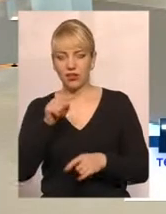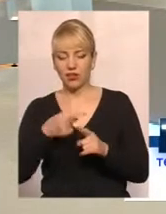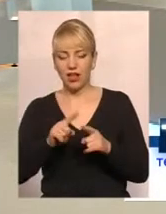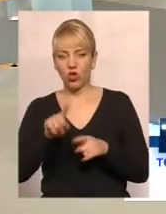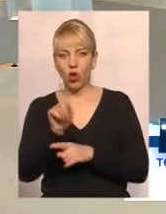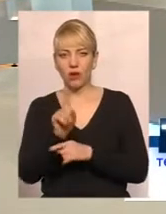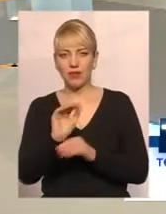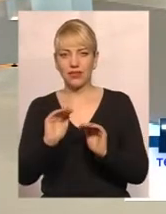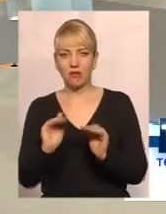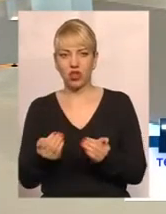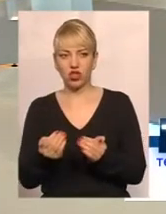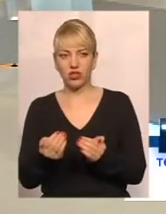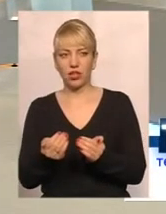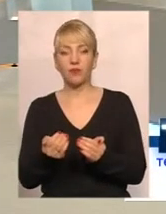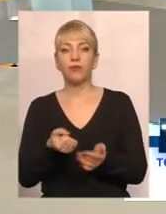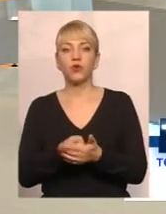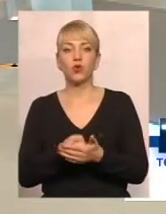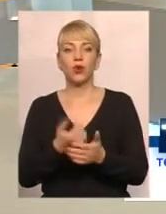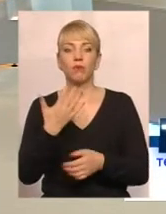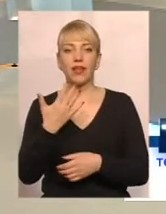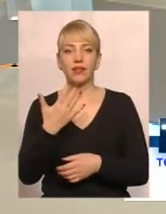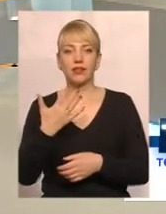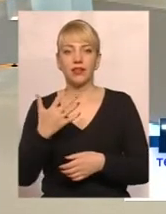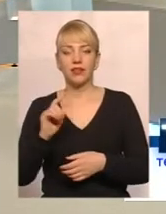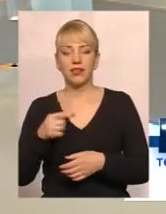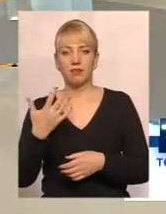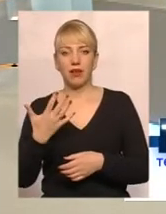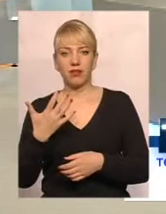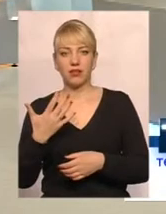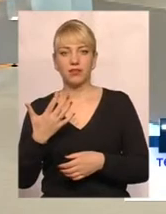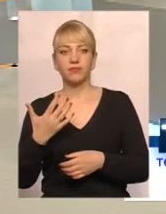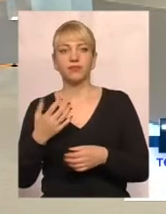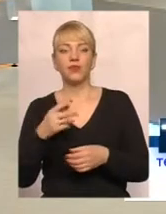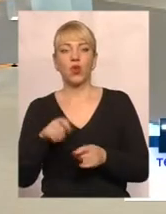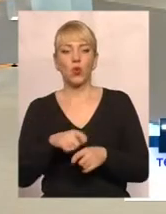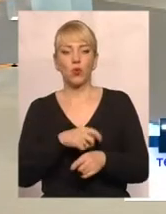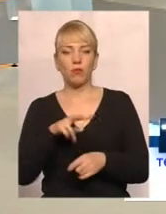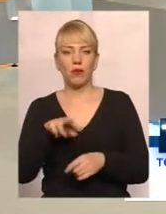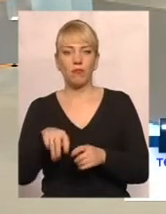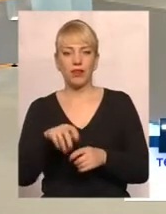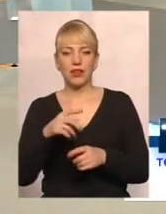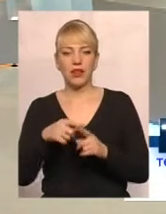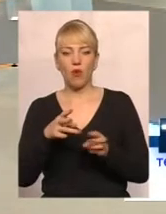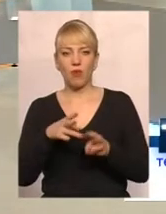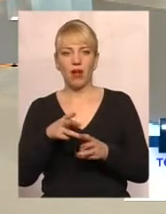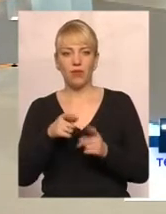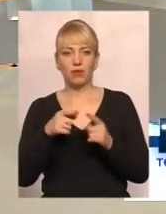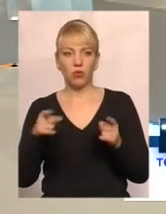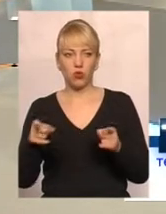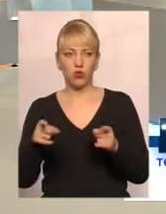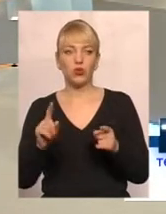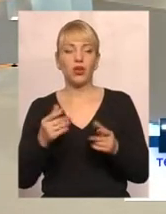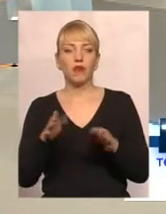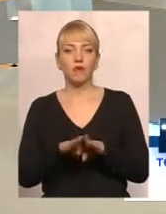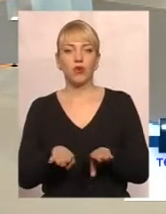зменшений до 5,5 кубічних метрів на метр опалюваної площі. Тобто, в